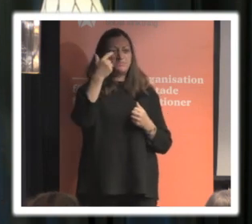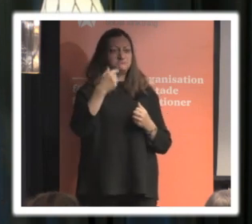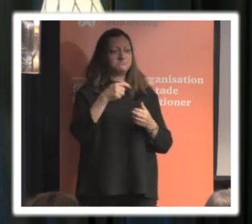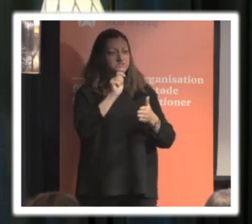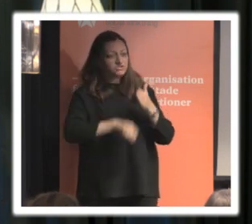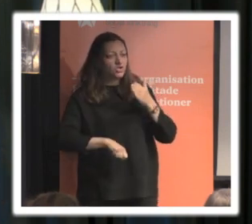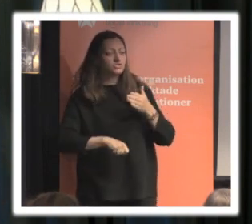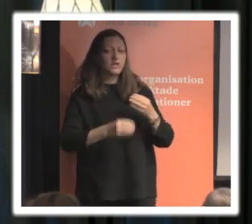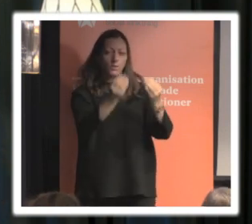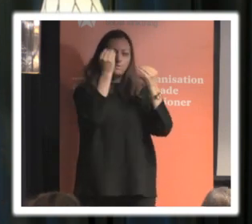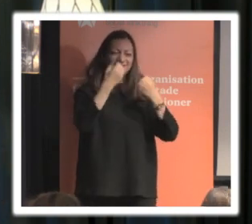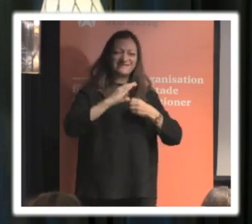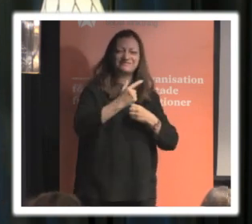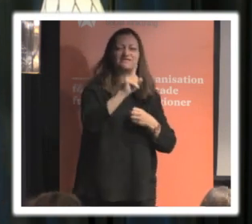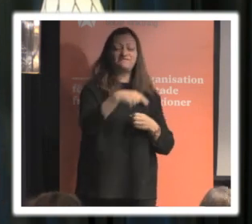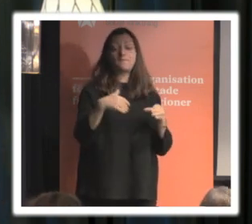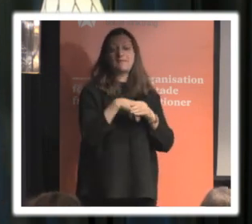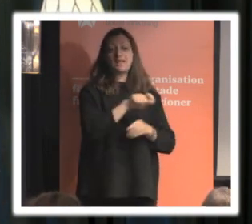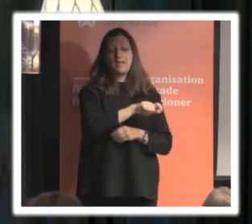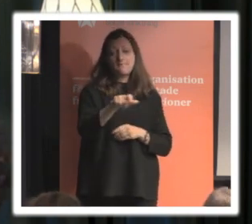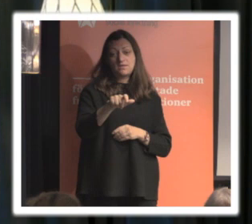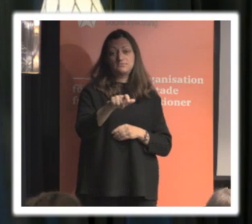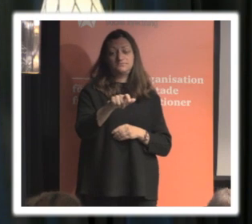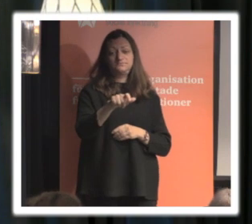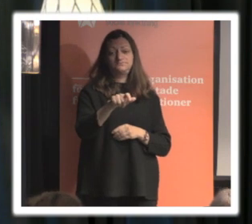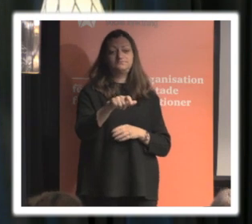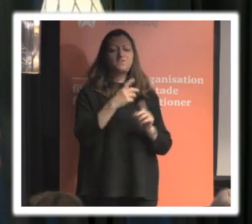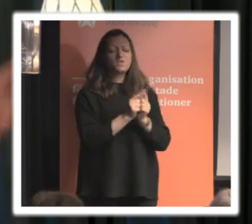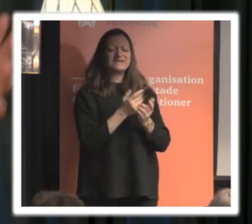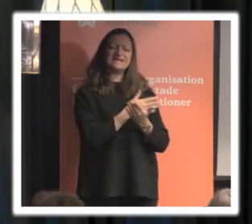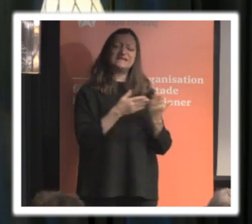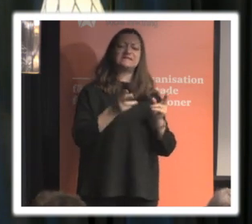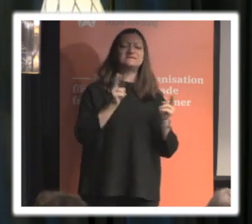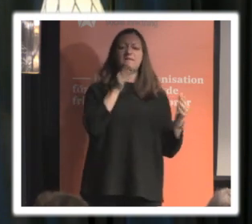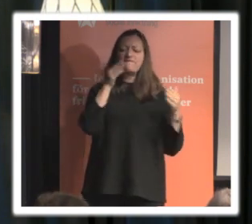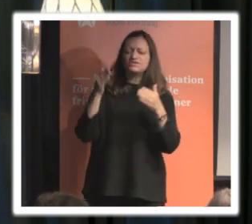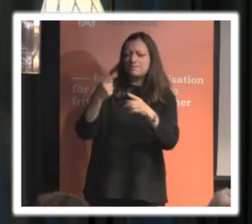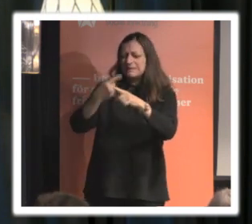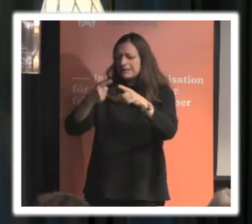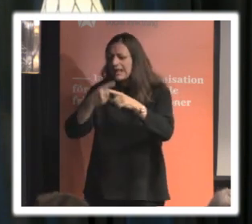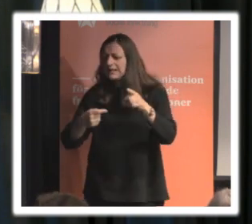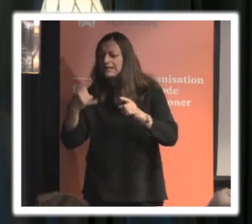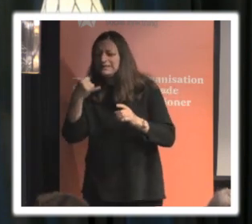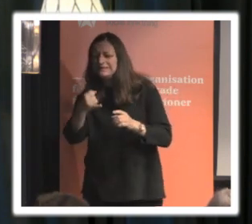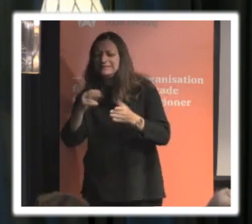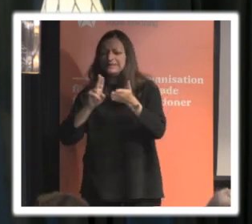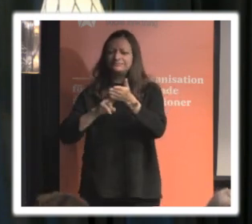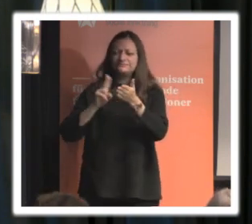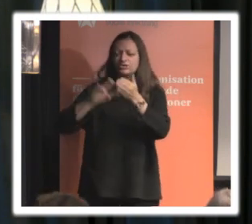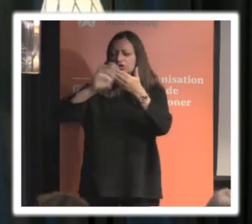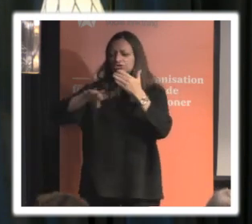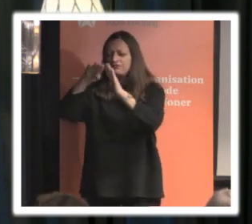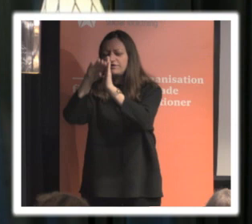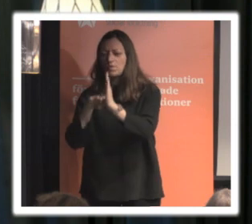utbildningsverksamheten för medlemmarna och kanske fokusera mindre på detaljerna i dataskyddsförordningen än